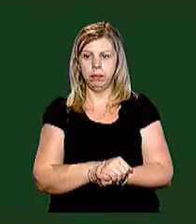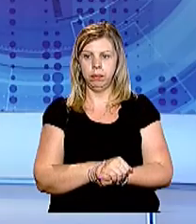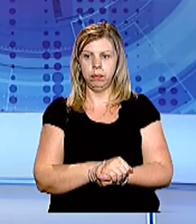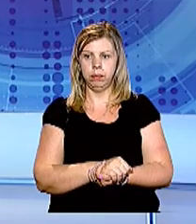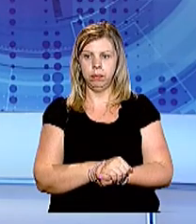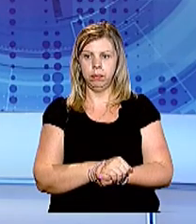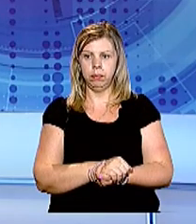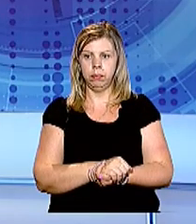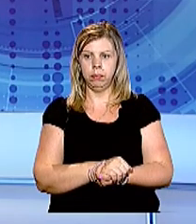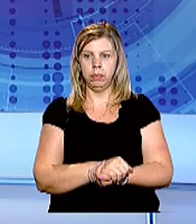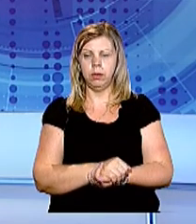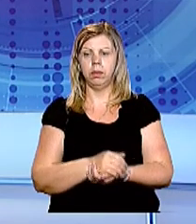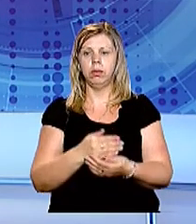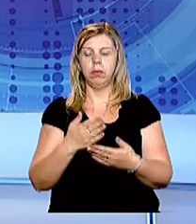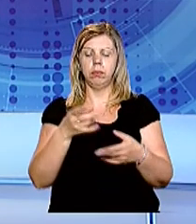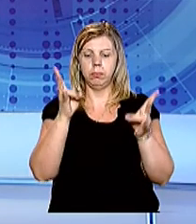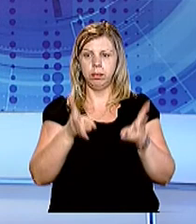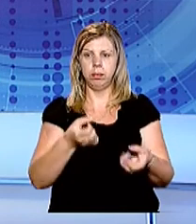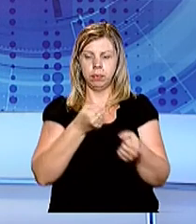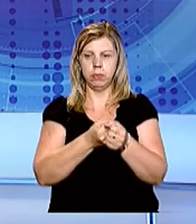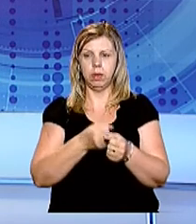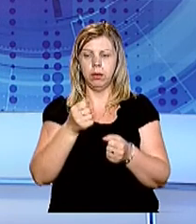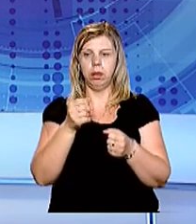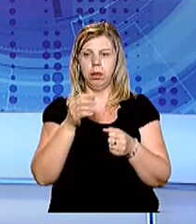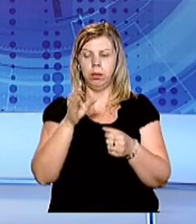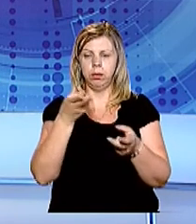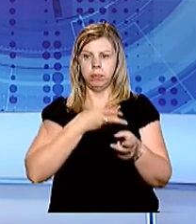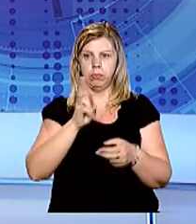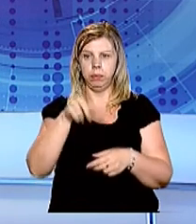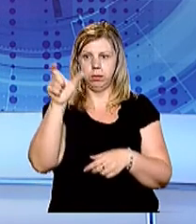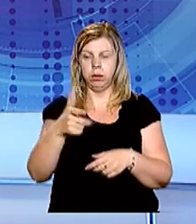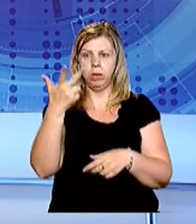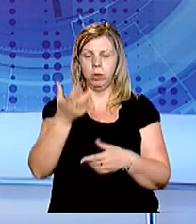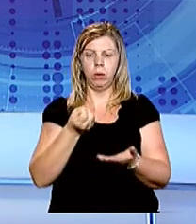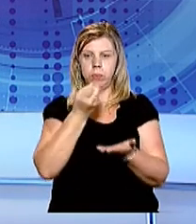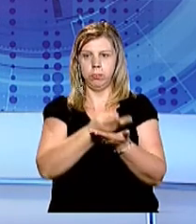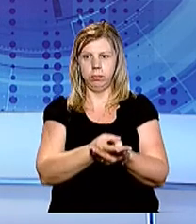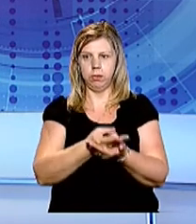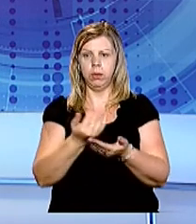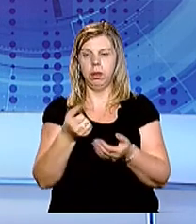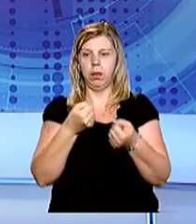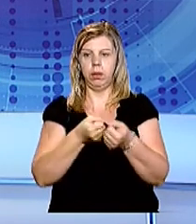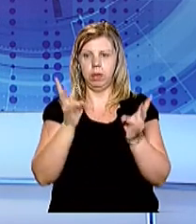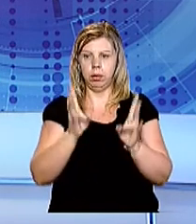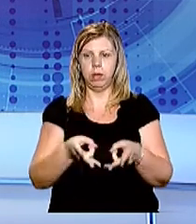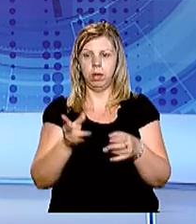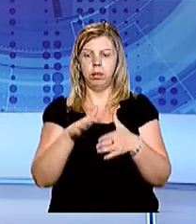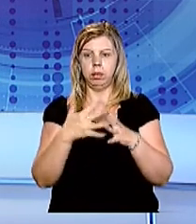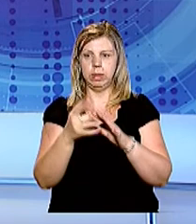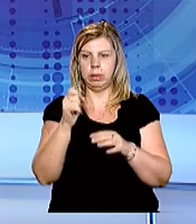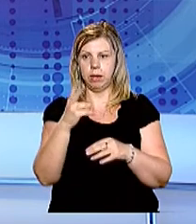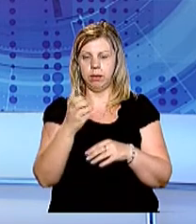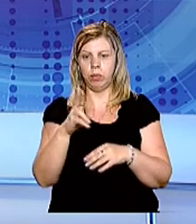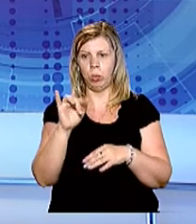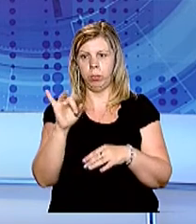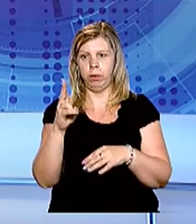Музика Внаслідок ДТП на трасі Київчоб загинула людина, троє потрапили до лікарні. Аварія сталася між селами Зняцево